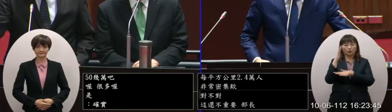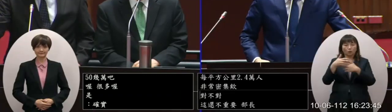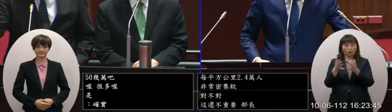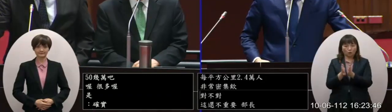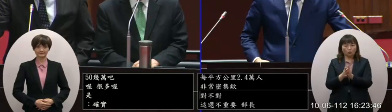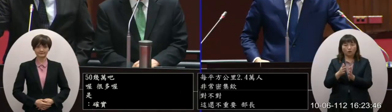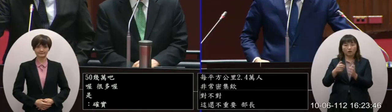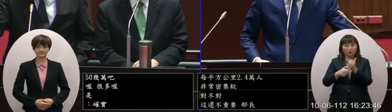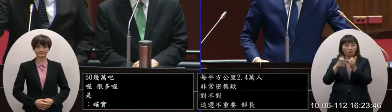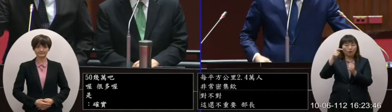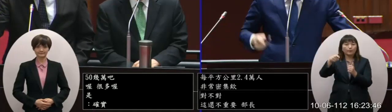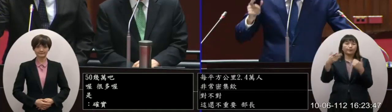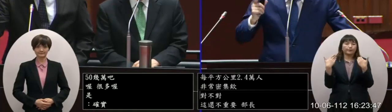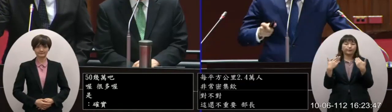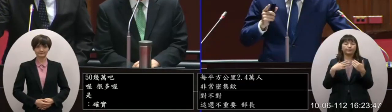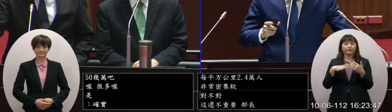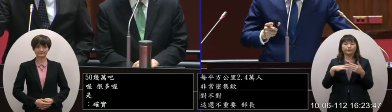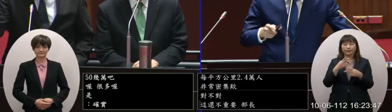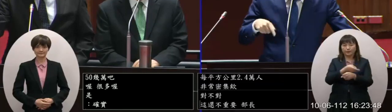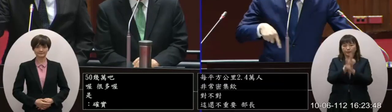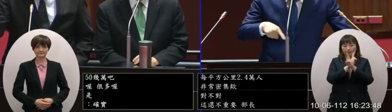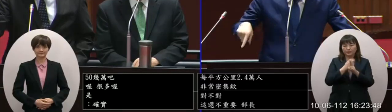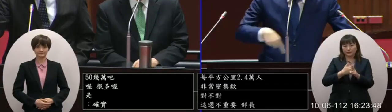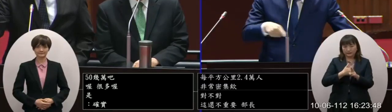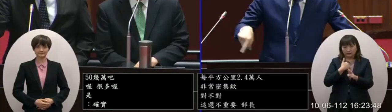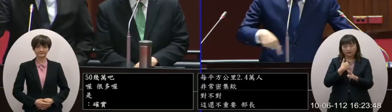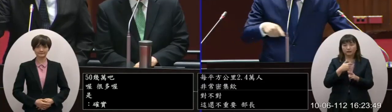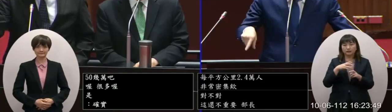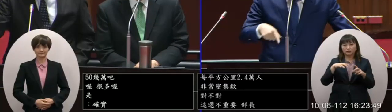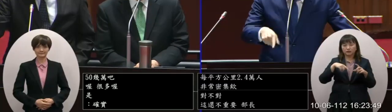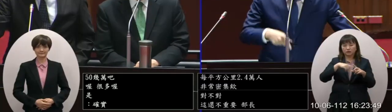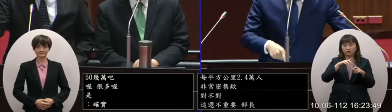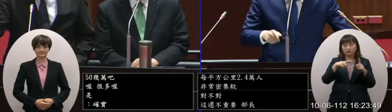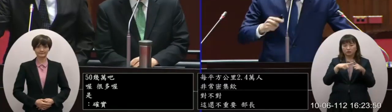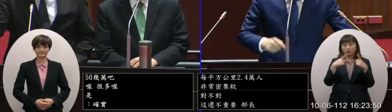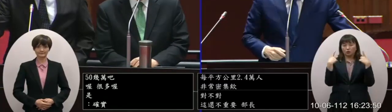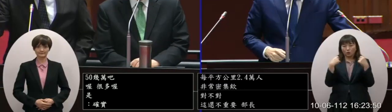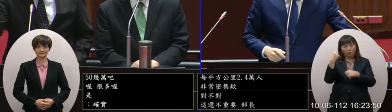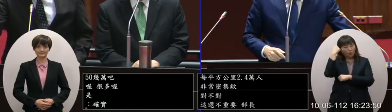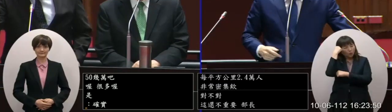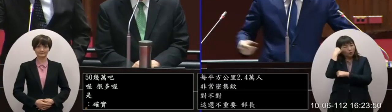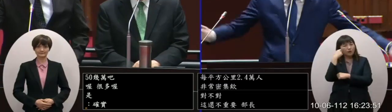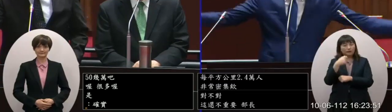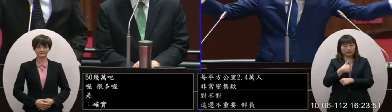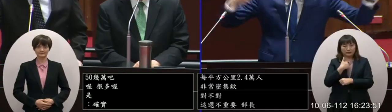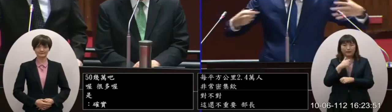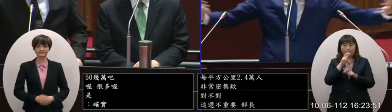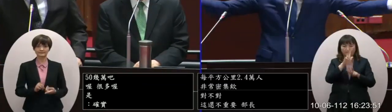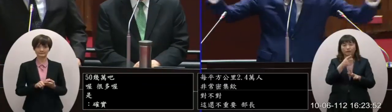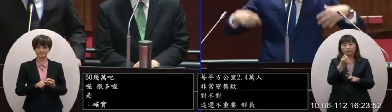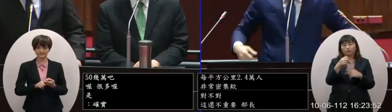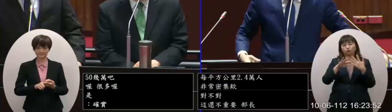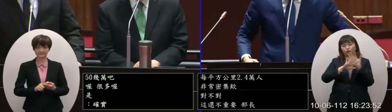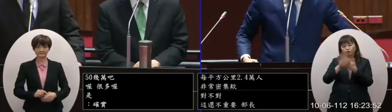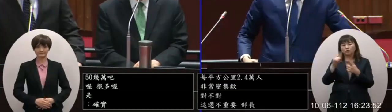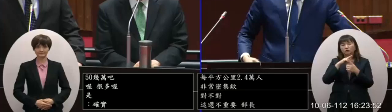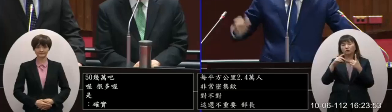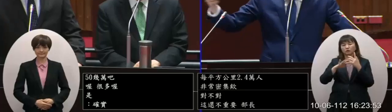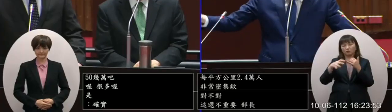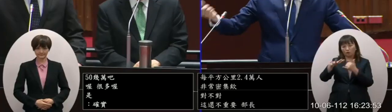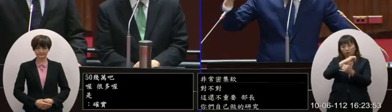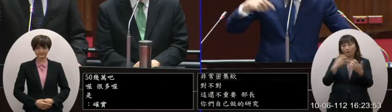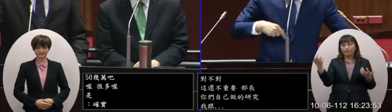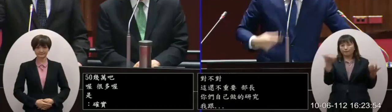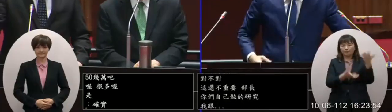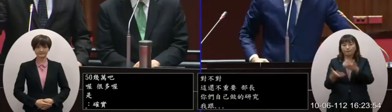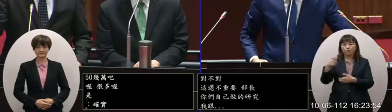政部市長更清楚板橋真正的所謂的原來原始原住民很少的絕大多數都全台灣各地來的